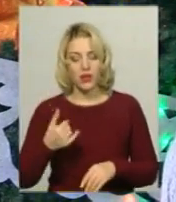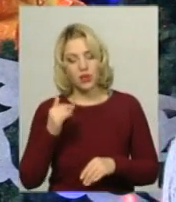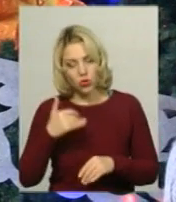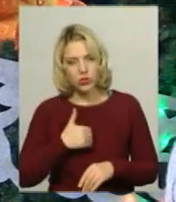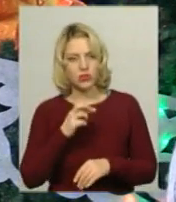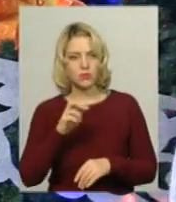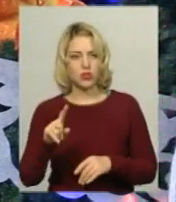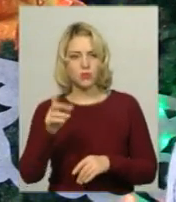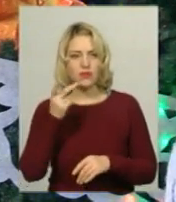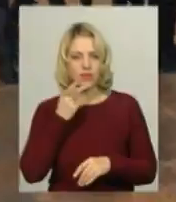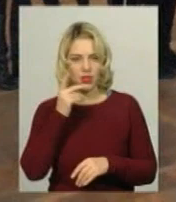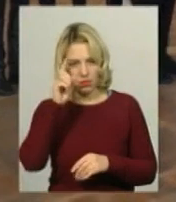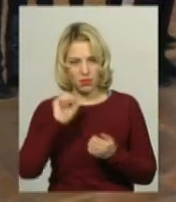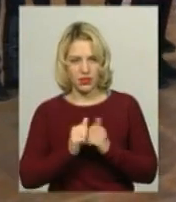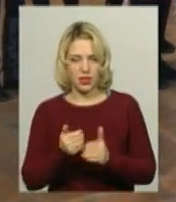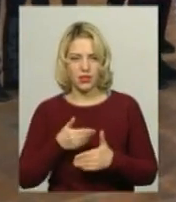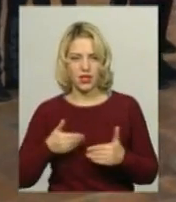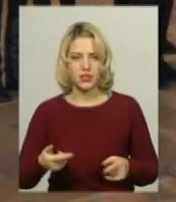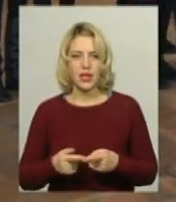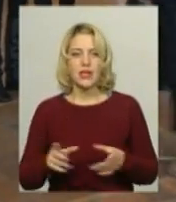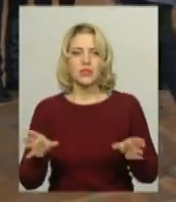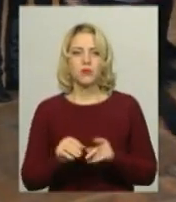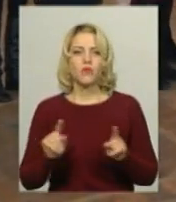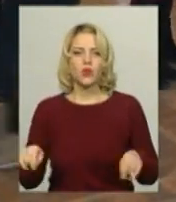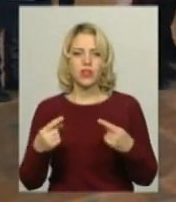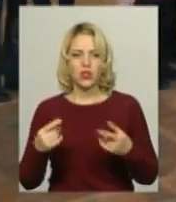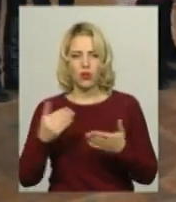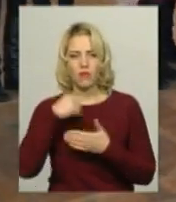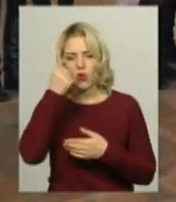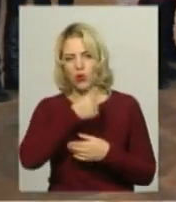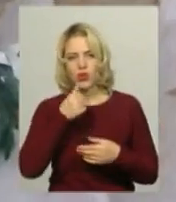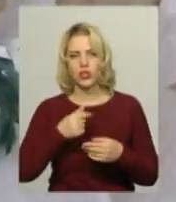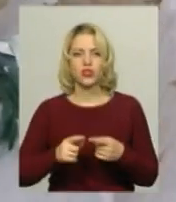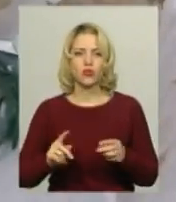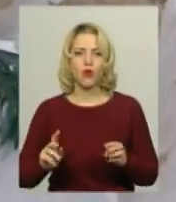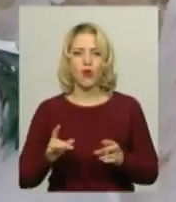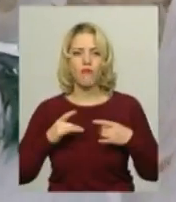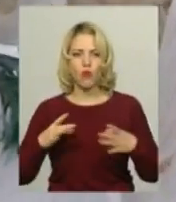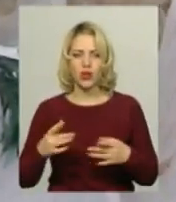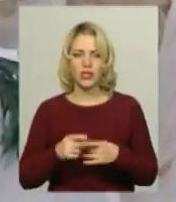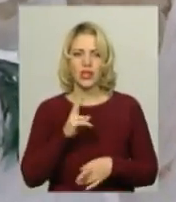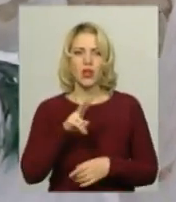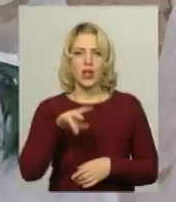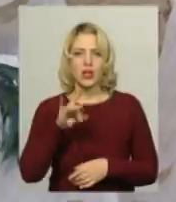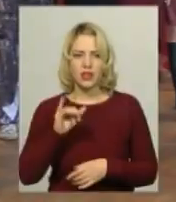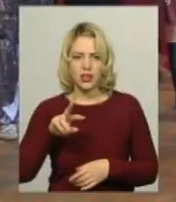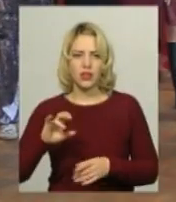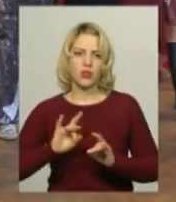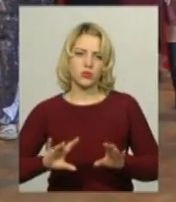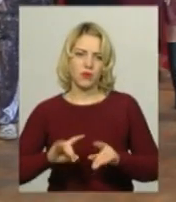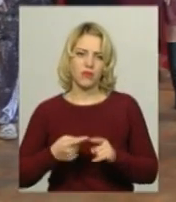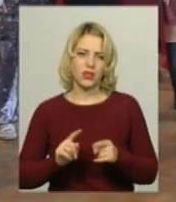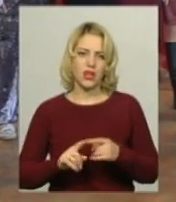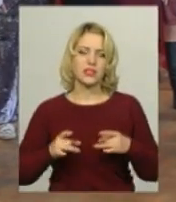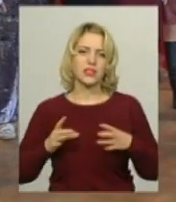пам'ятали, що ми є, що ми існуємо. Співорганізаторка новорічного вогнику для дітей з особливими потребами Тетяна Кріль розповідає, свято разом з